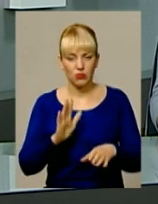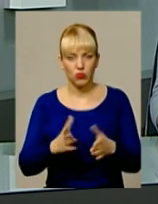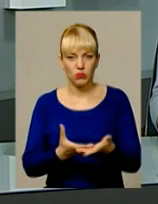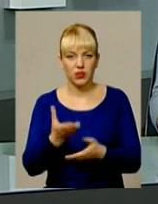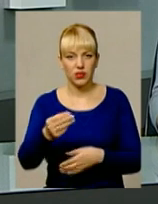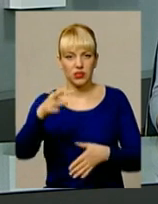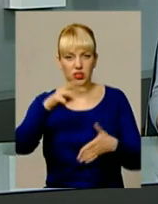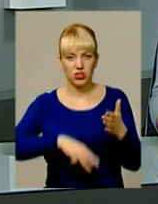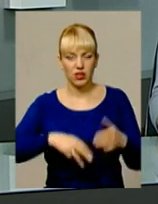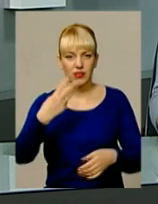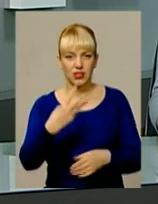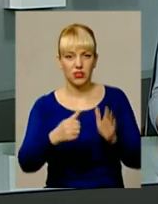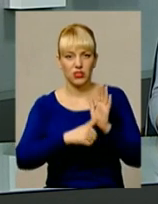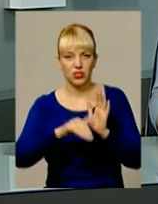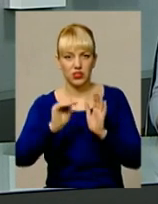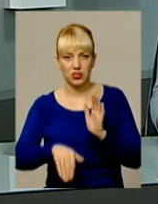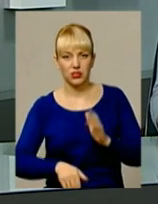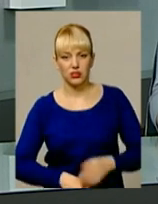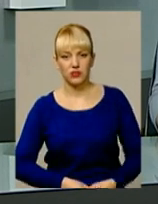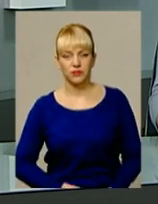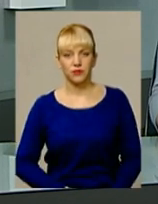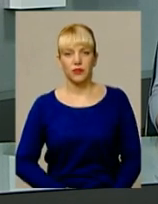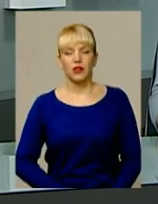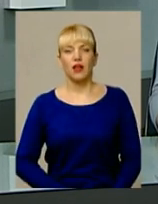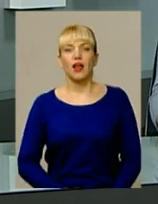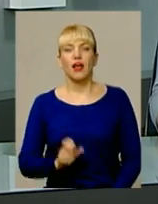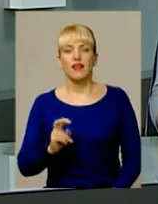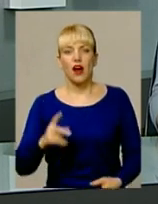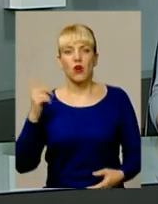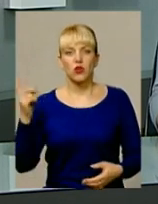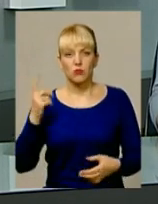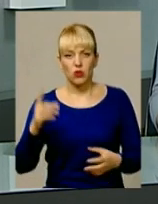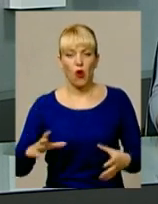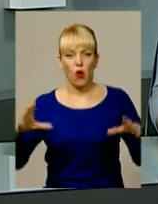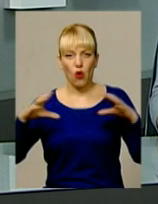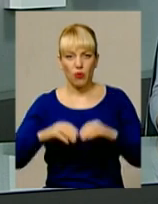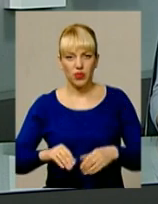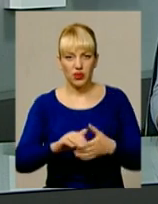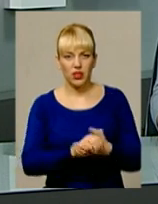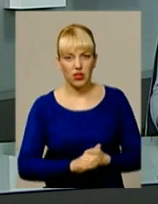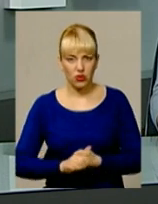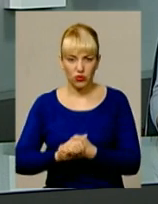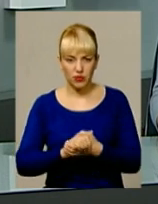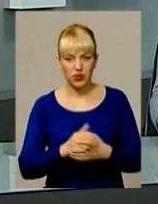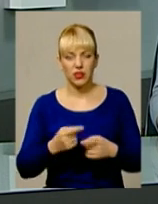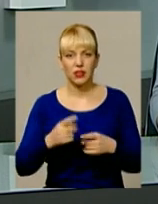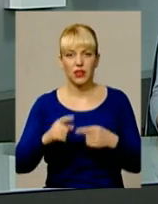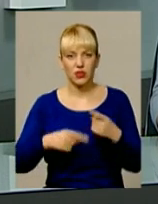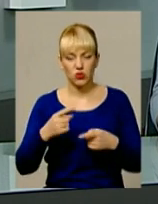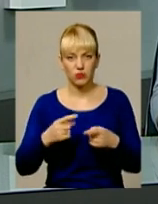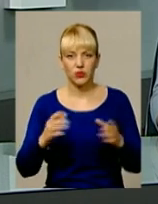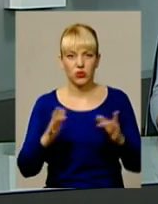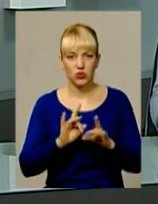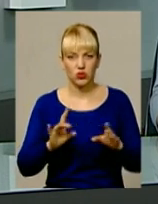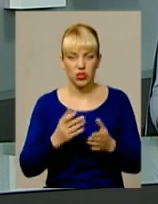36 тисяч гривень штрафу. Про те, як господарюють об'єднані громади краю, наш наступний сюжет. До прикладу, у